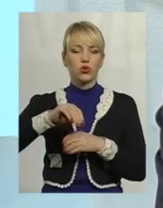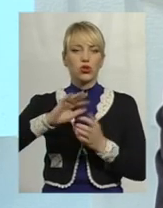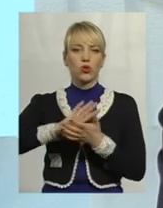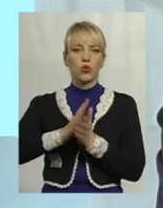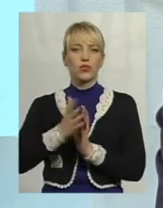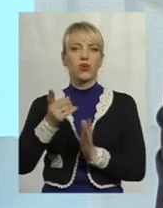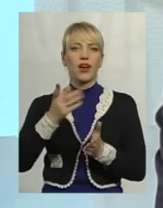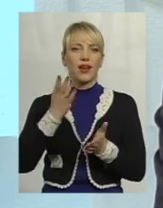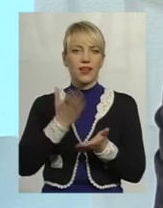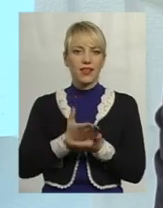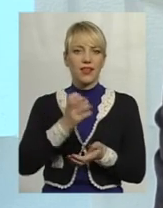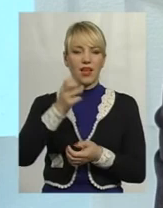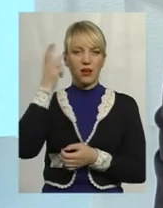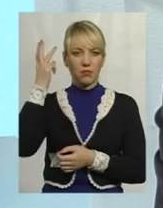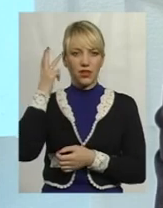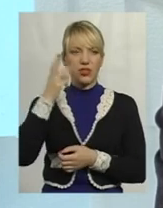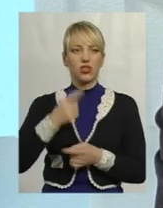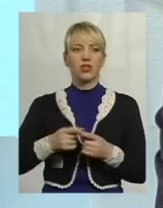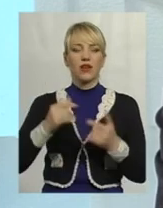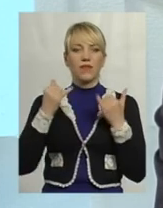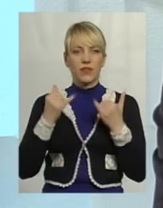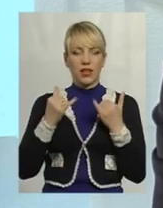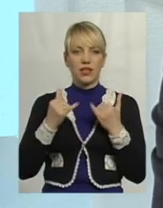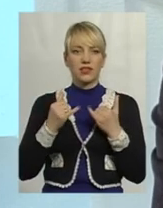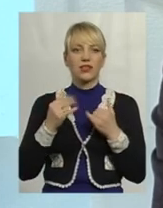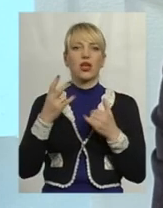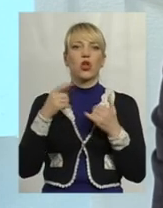на Хмельниччині чи в Хмельницькому наразі, то, звісно,